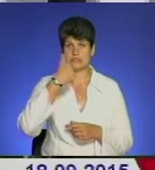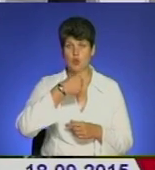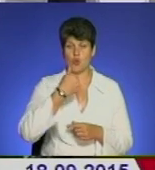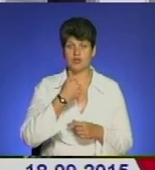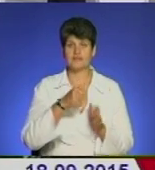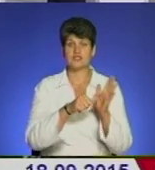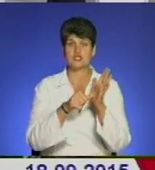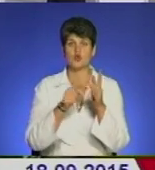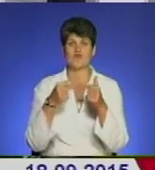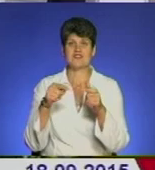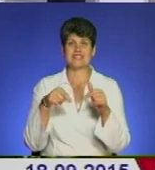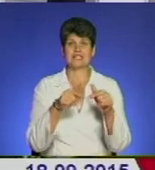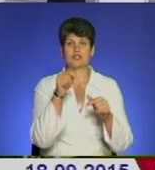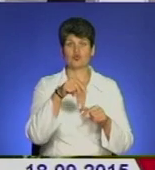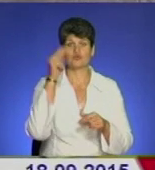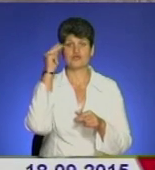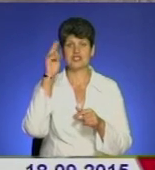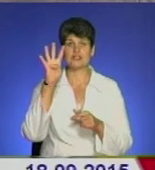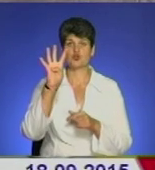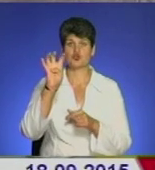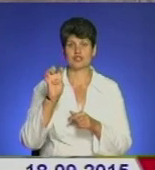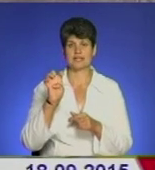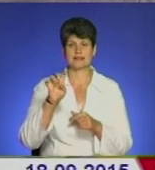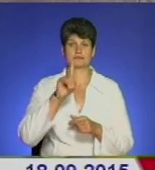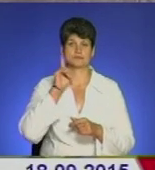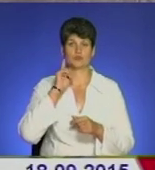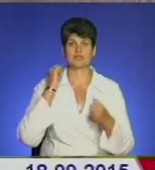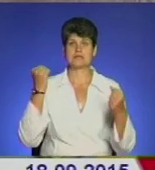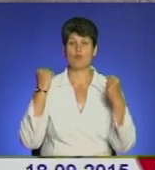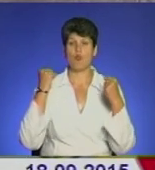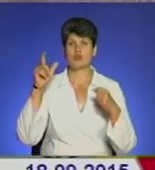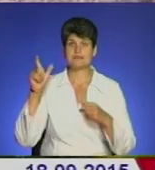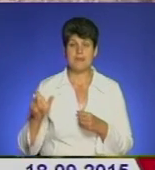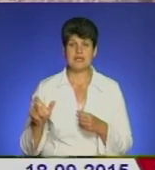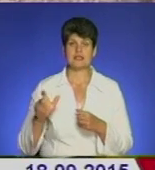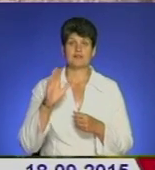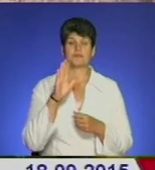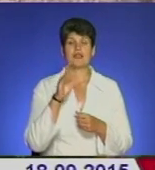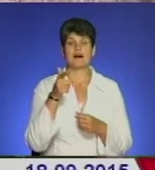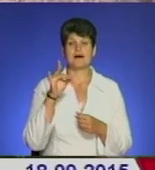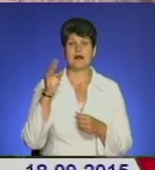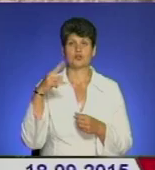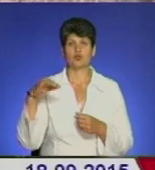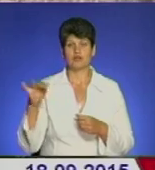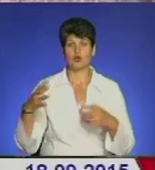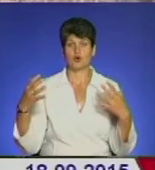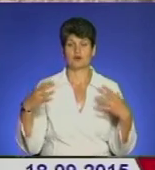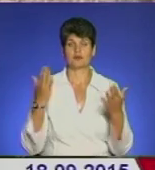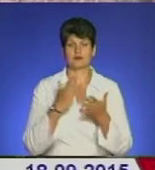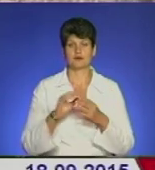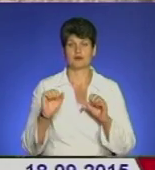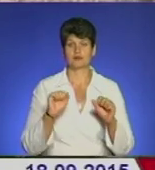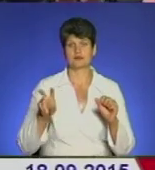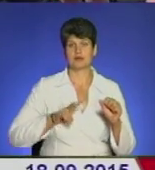На шістьох відділеннях тут навчається понад 400 юних спортсменів. Василь Гнатович Градовий очолює навчальний заклад уже п'ять